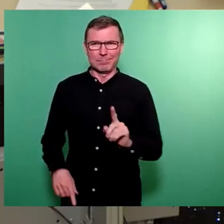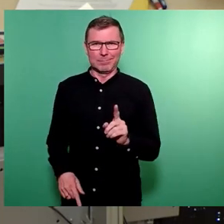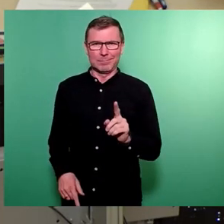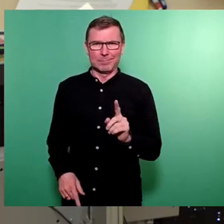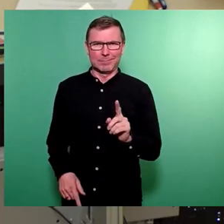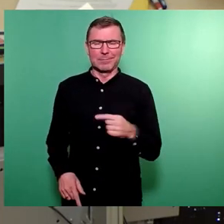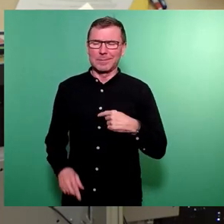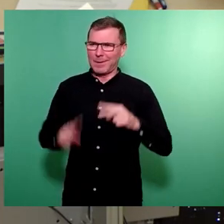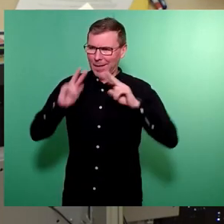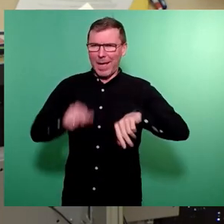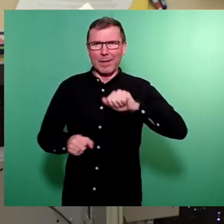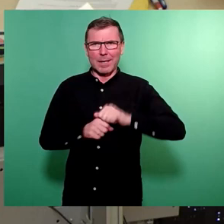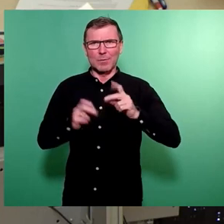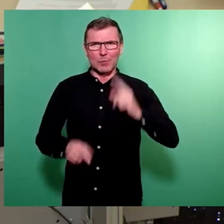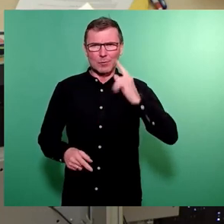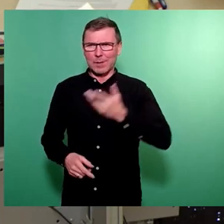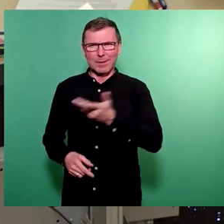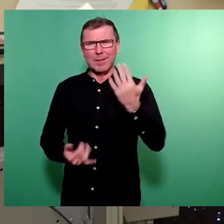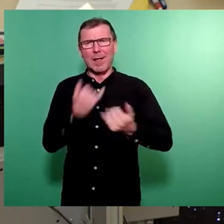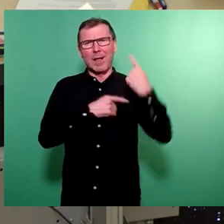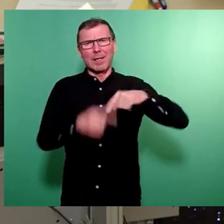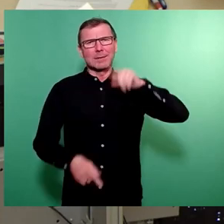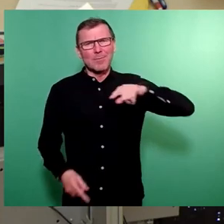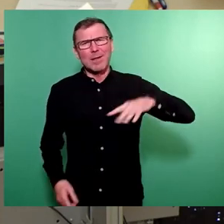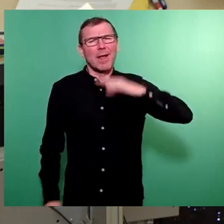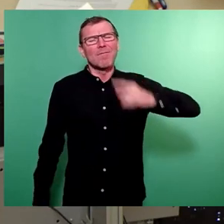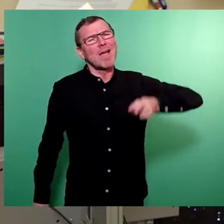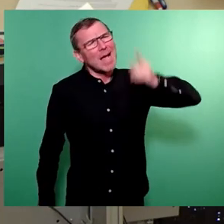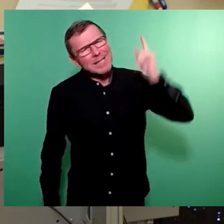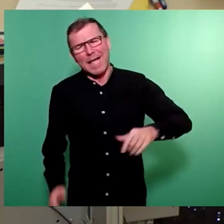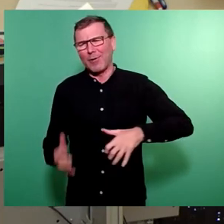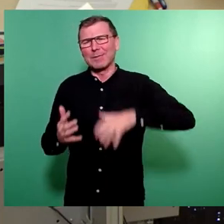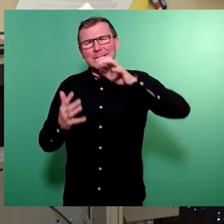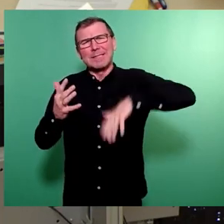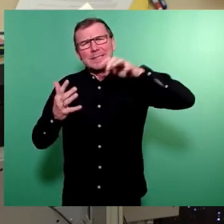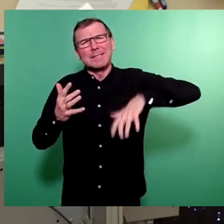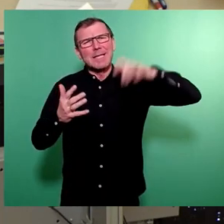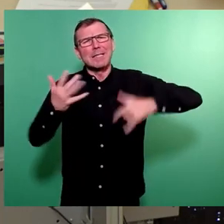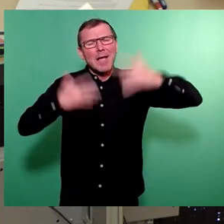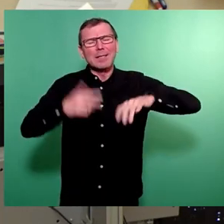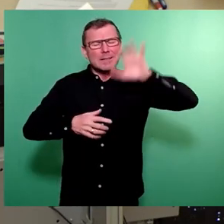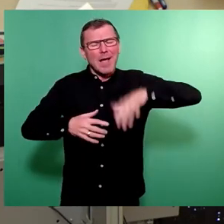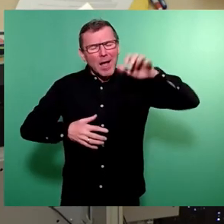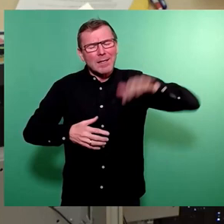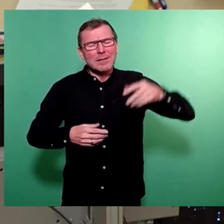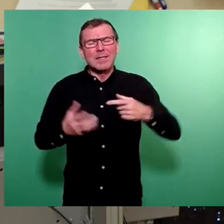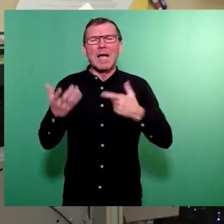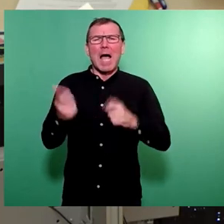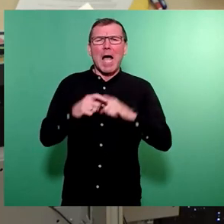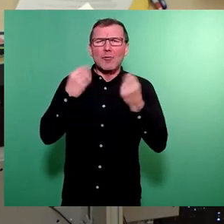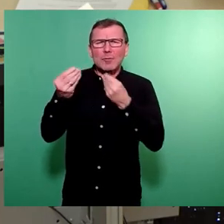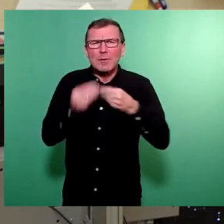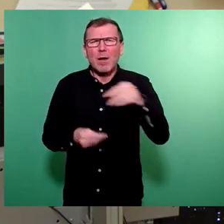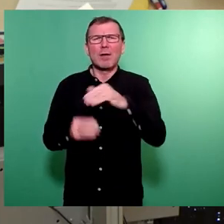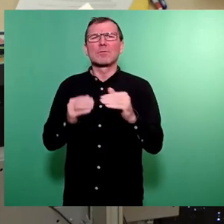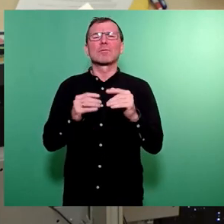ehrenamtliche Stadträtin in den letzten Monaten tausende Seiten Zahlenkolonnen gewälzt, haben in den Ausschussberatungen mal mit mehr, mal mit weniger